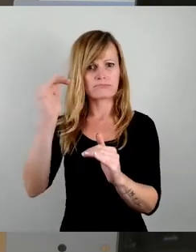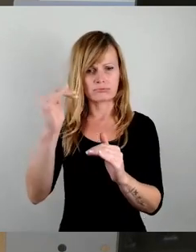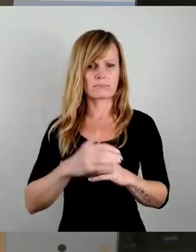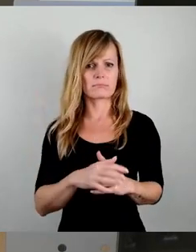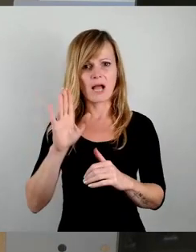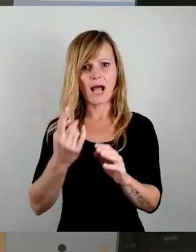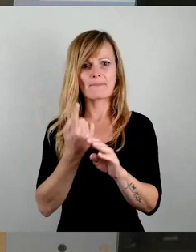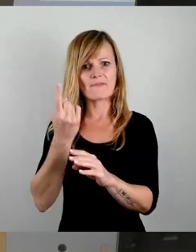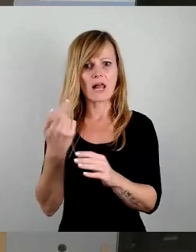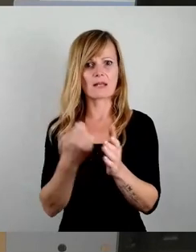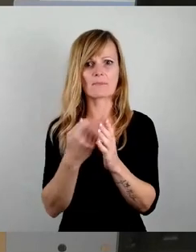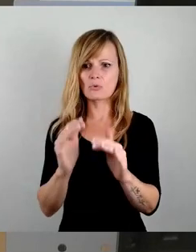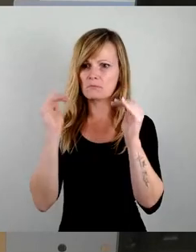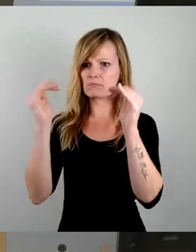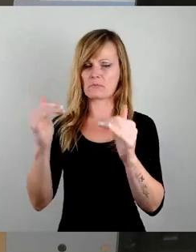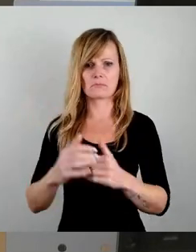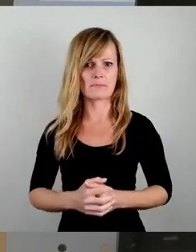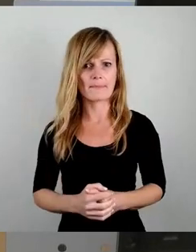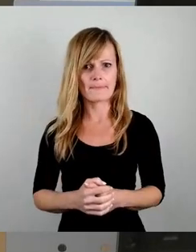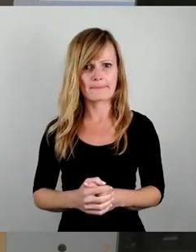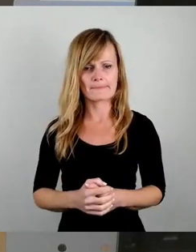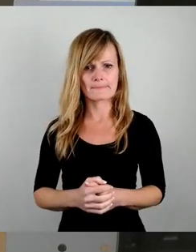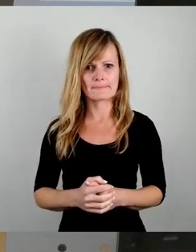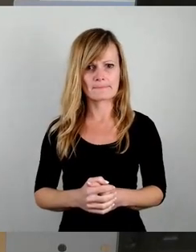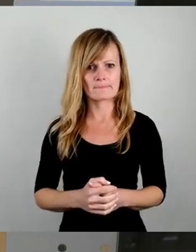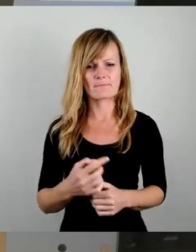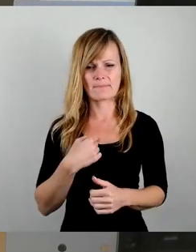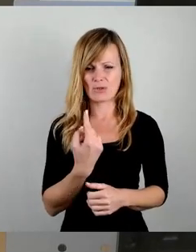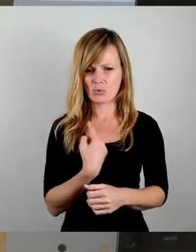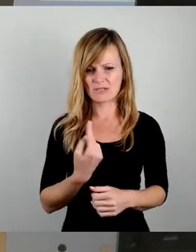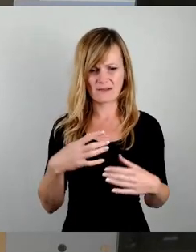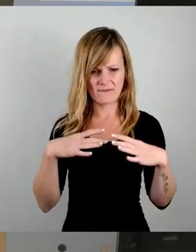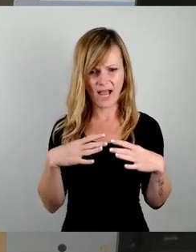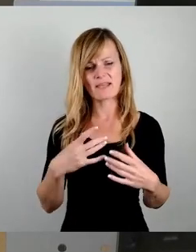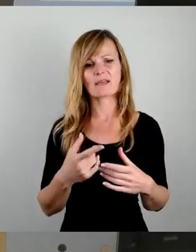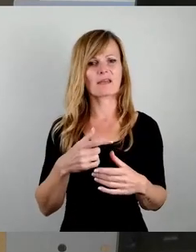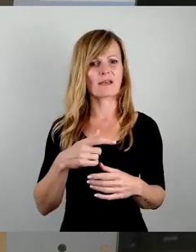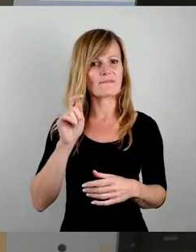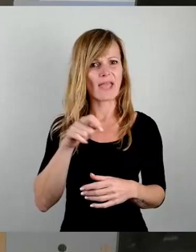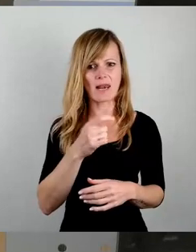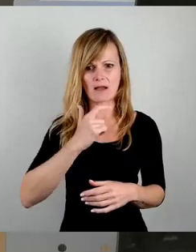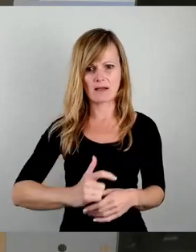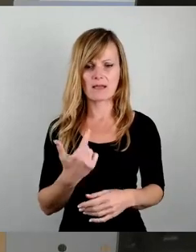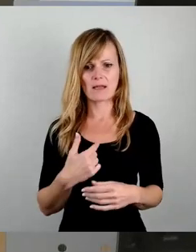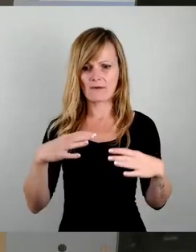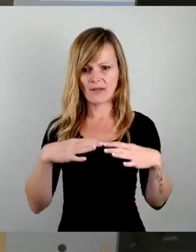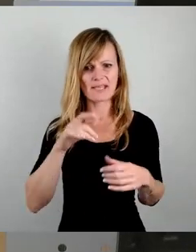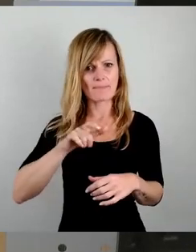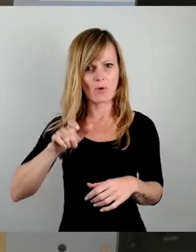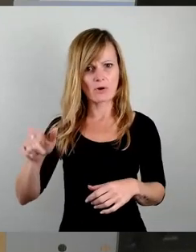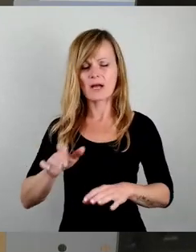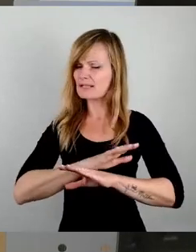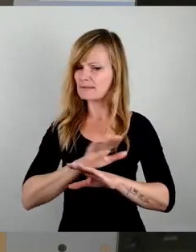erhöhen. Und zumal mit uns als Freie Wähler und Freie Bürger wird es auf keinen Fall passieren, noch mit einem